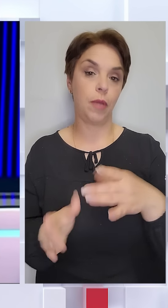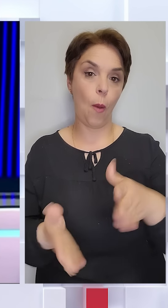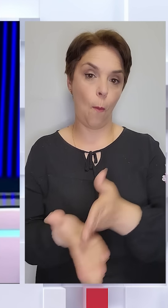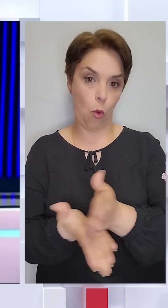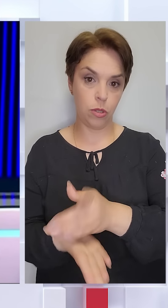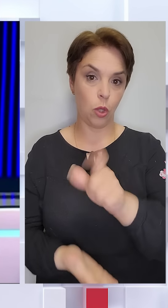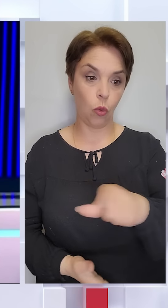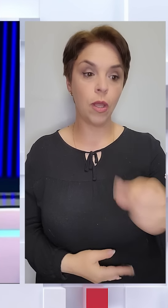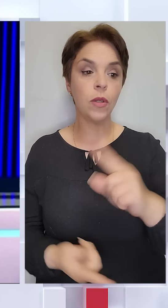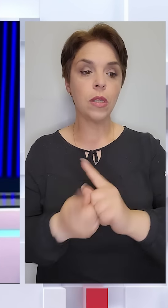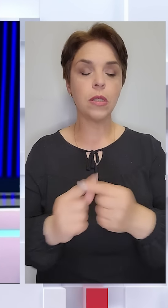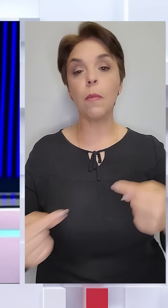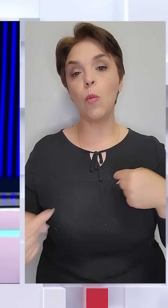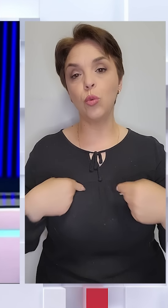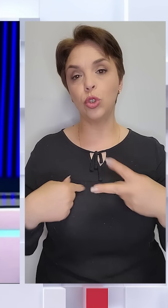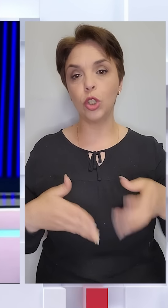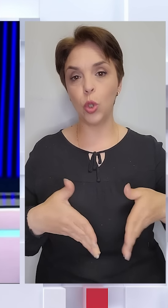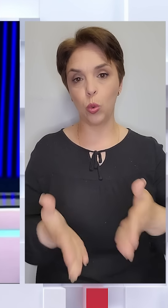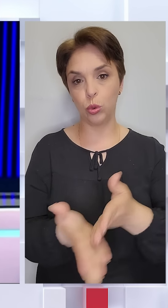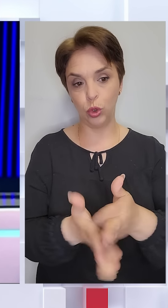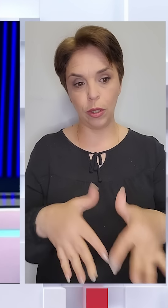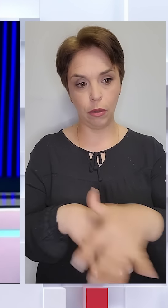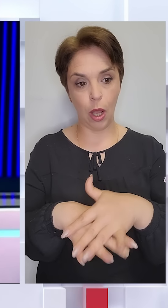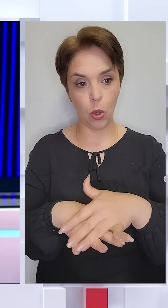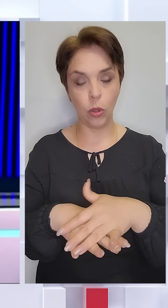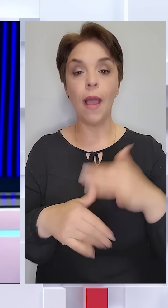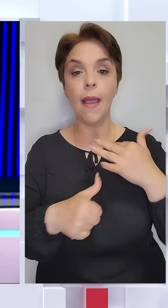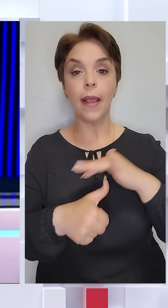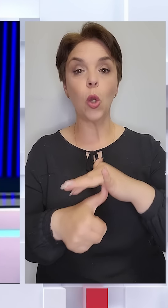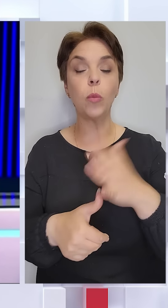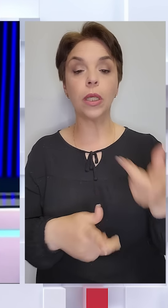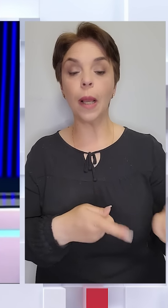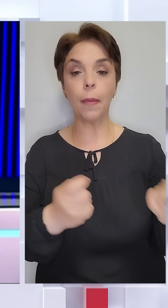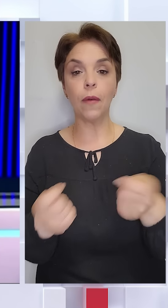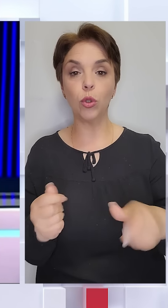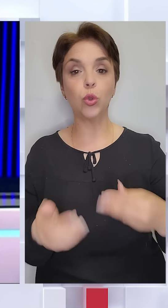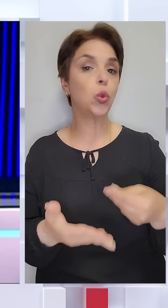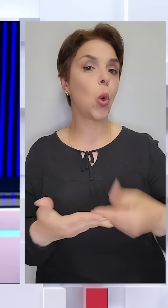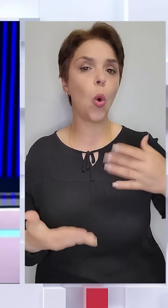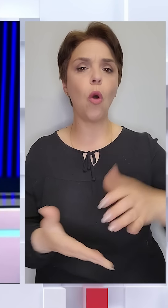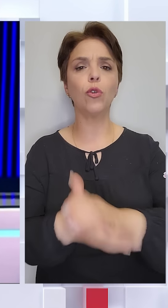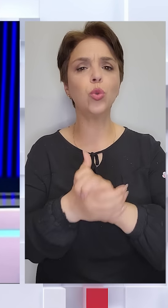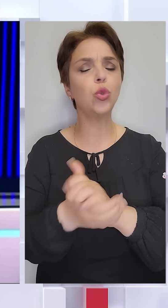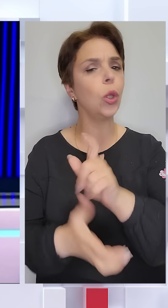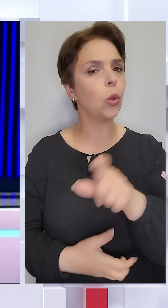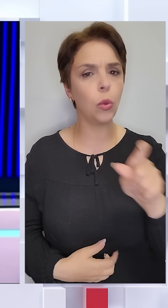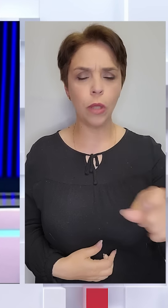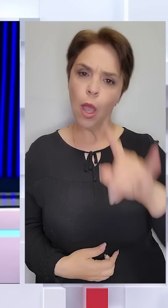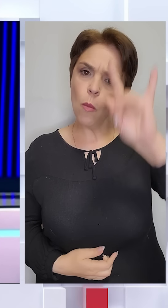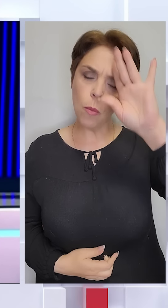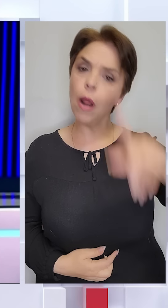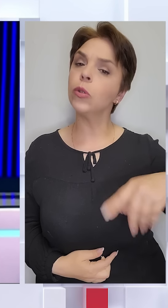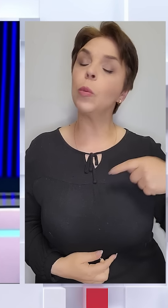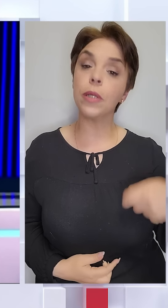Вони стали мучениками на шляху служіння народу. Гелікоптер, який перевозив дорогого, дружнього до людей і популярного